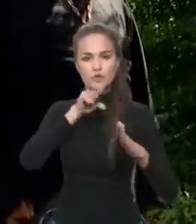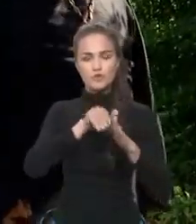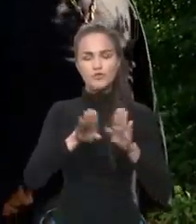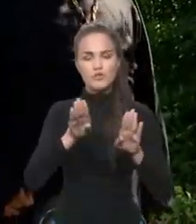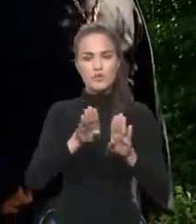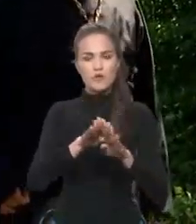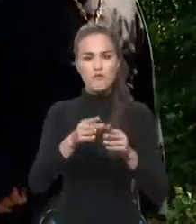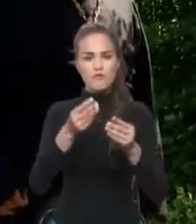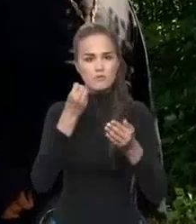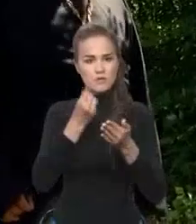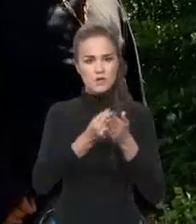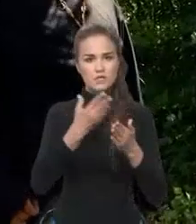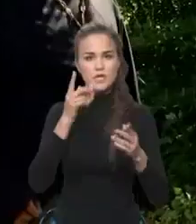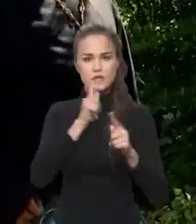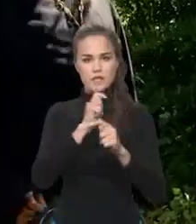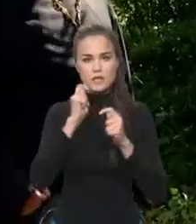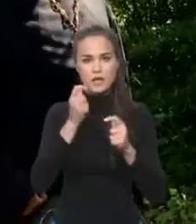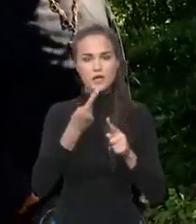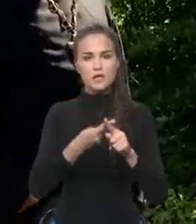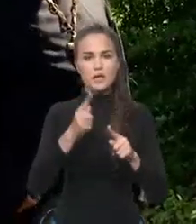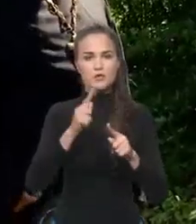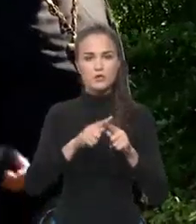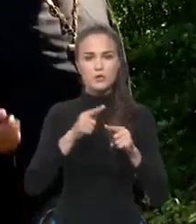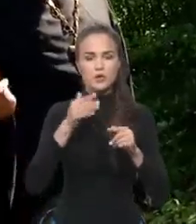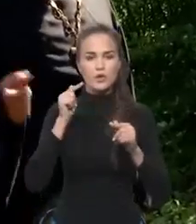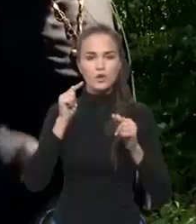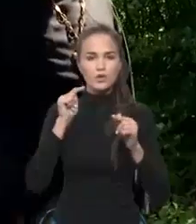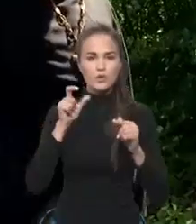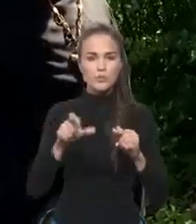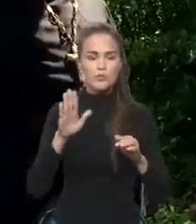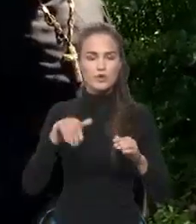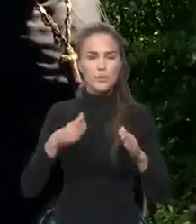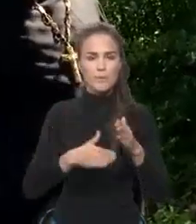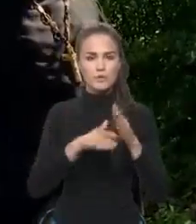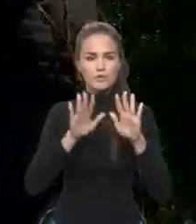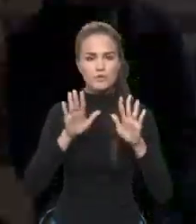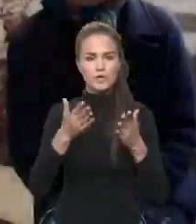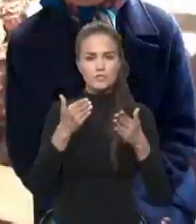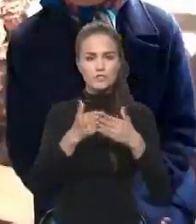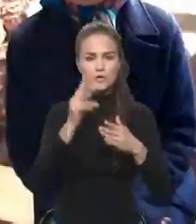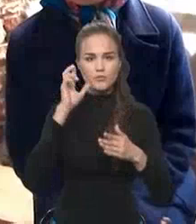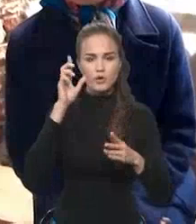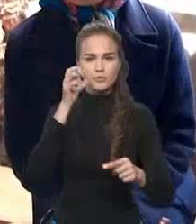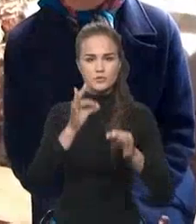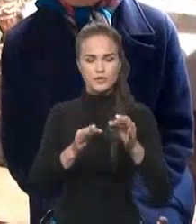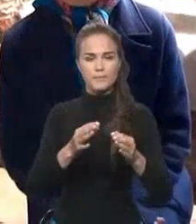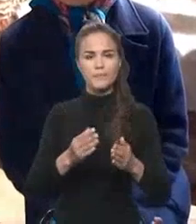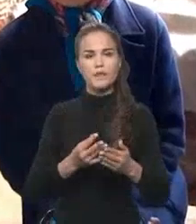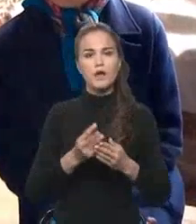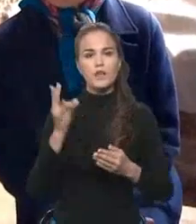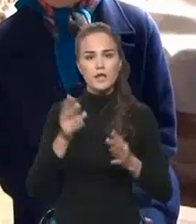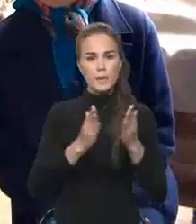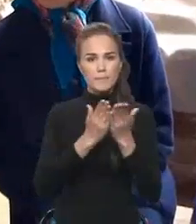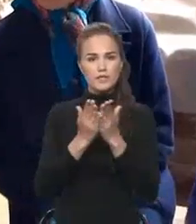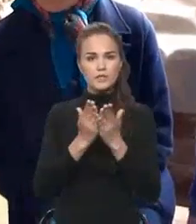Такой драгоценный дар, который ему потом поможет Когда он окажется уже пред Богом на суде Надо вот почитать Акафист Вот